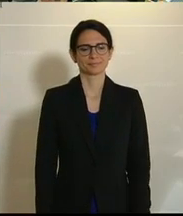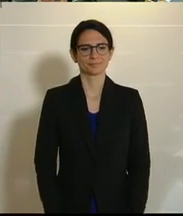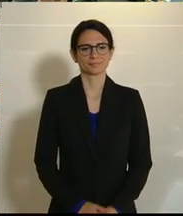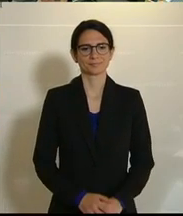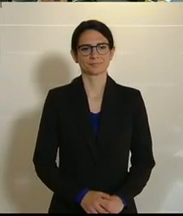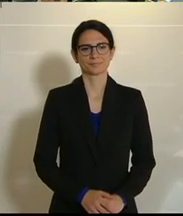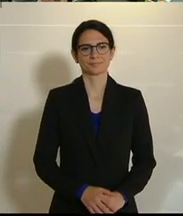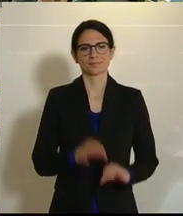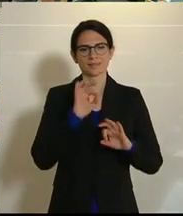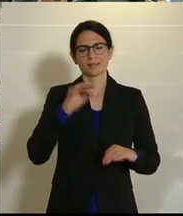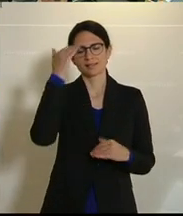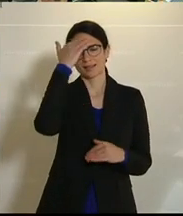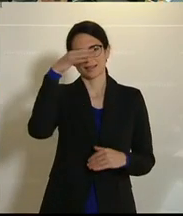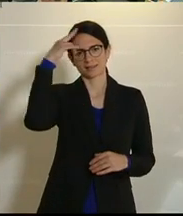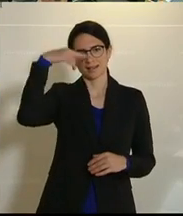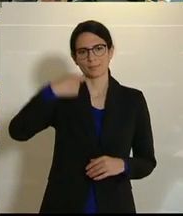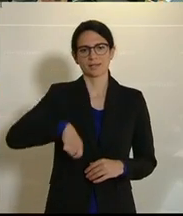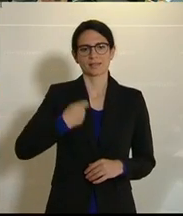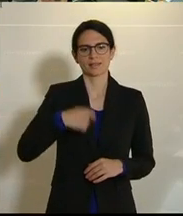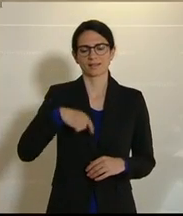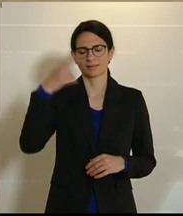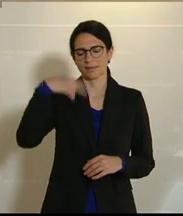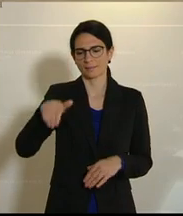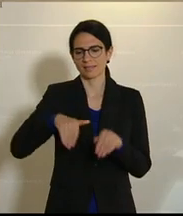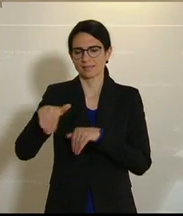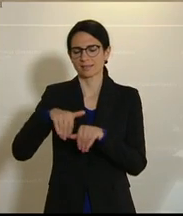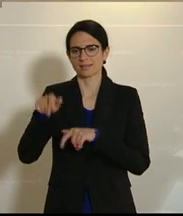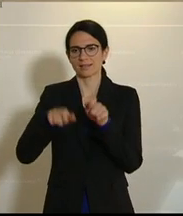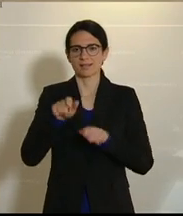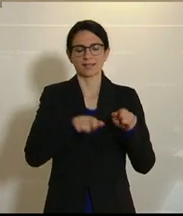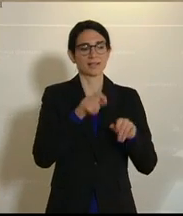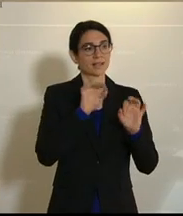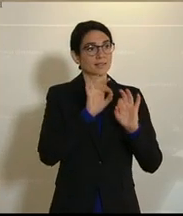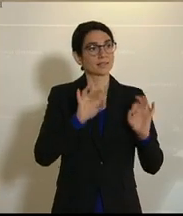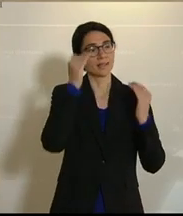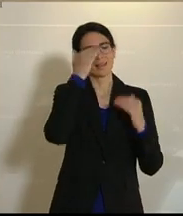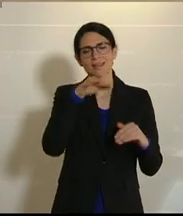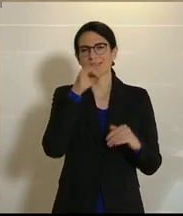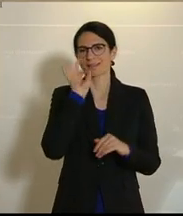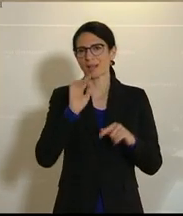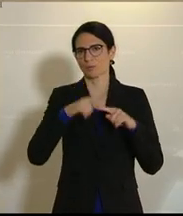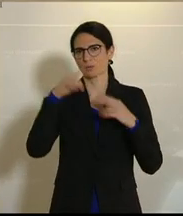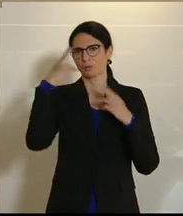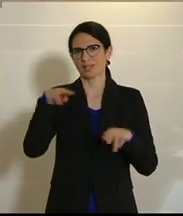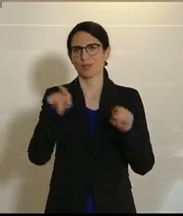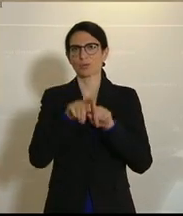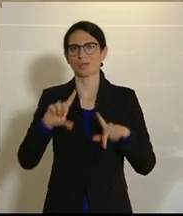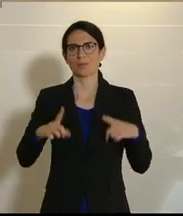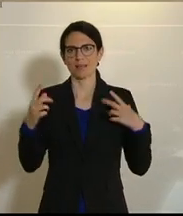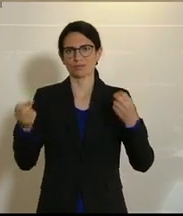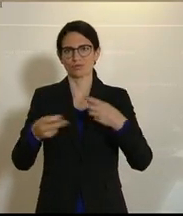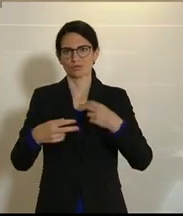Sehr geehrter Herr Präsident, Frau Minister, Hohes Haus, sehr geehrte Damen und Herren vor dem Fernseher und beim Livestream,